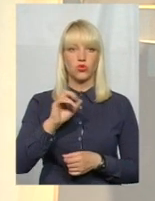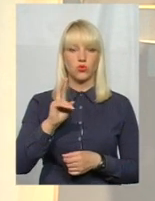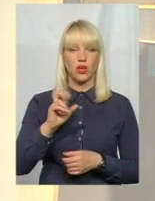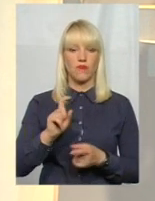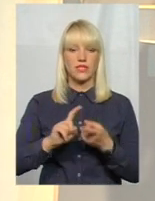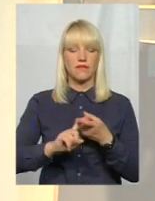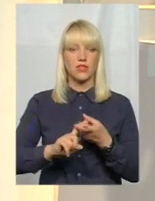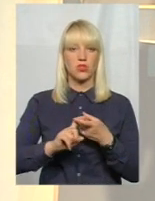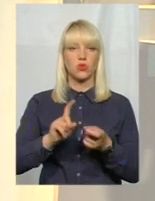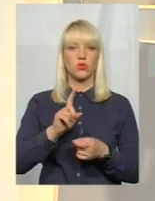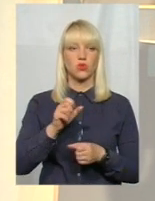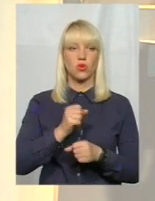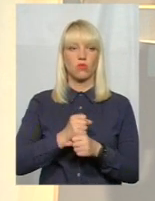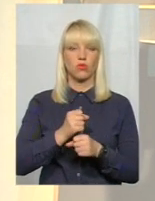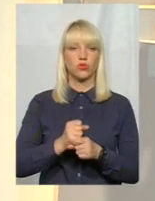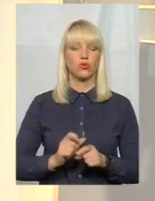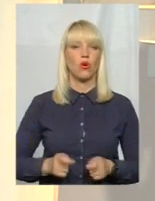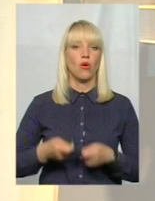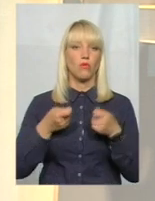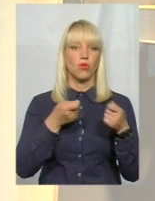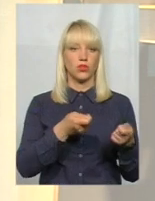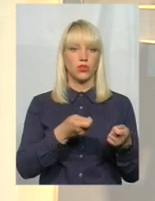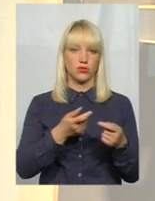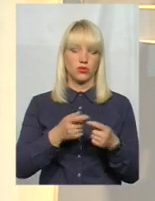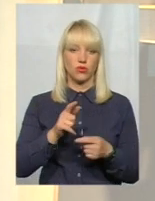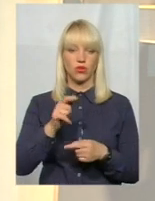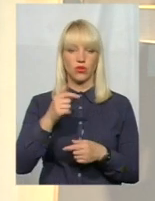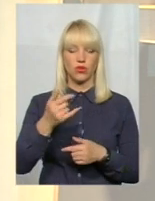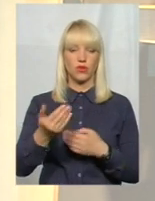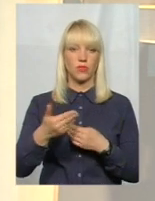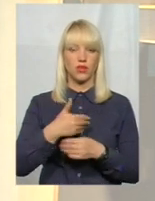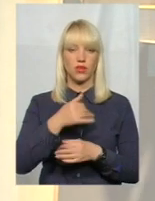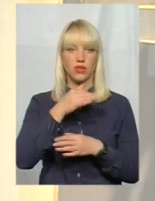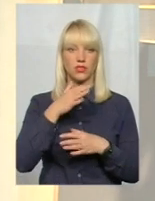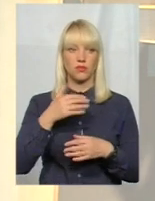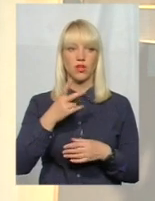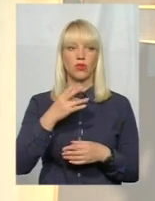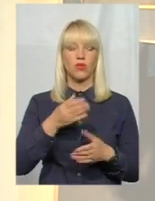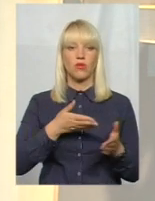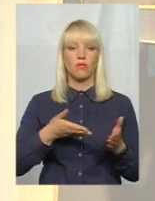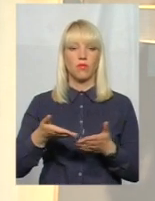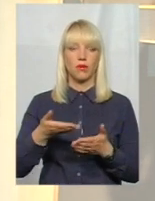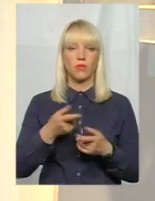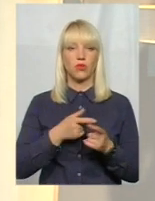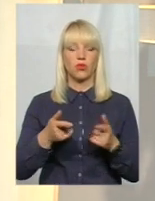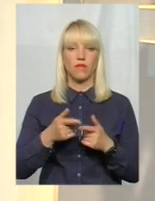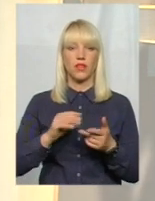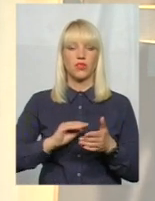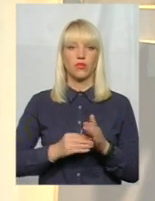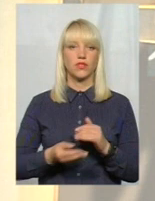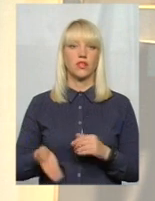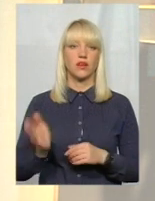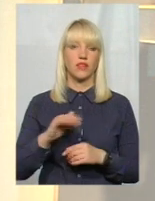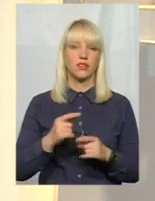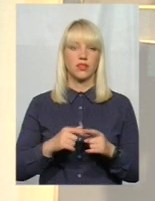у зв'язку з робочою поїздкою до нас прийти він не зміг. Та ми підготували довідку, давайте все ж